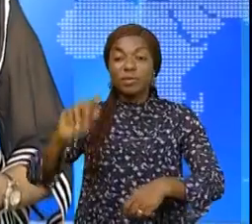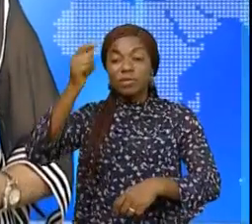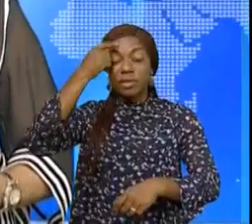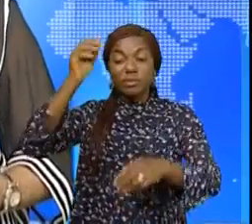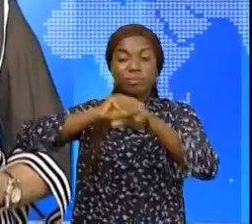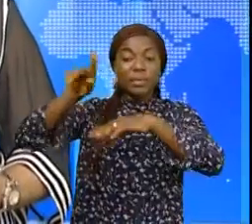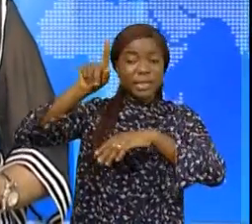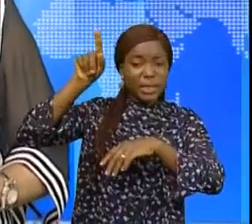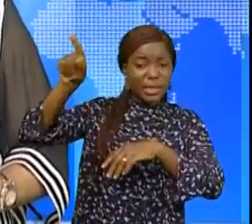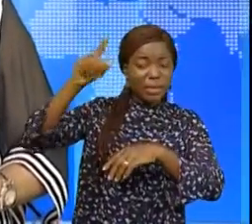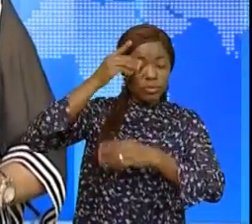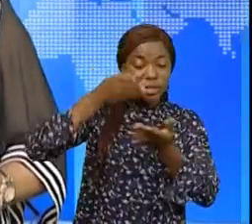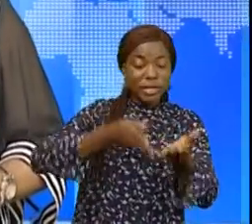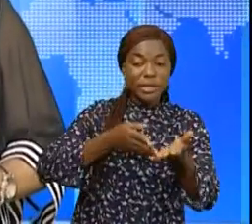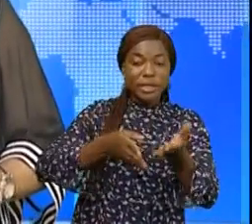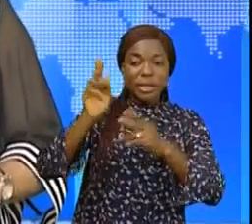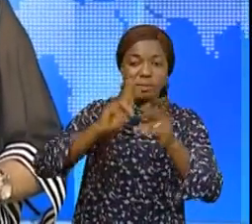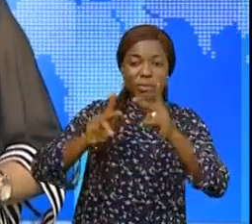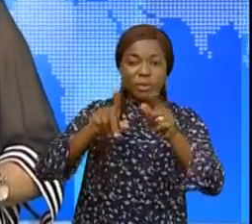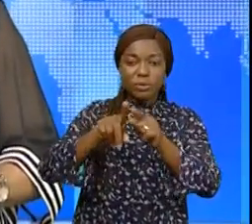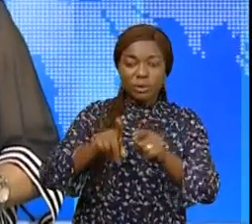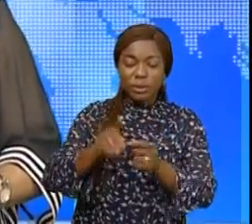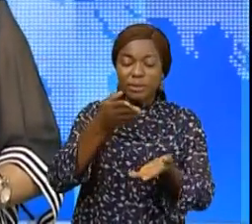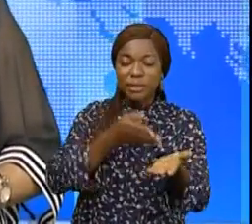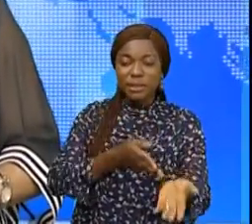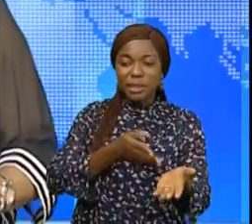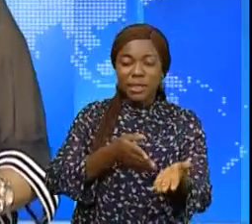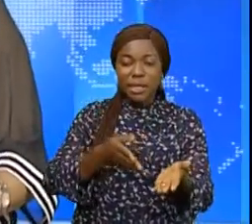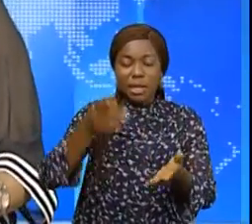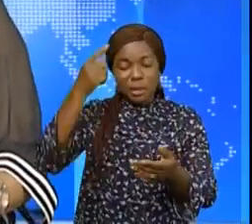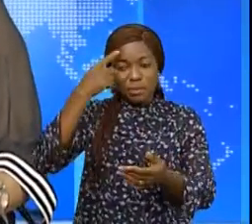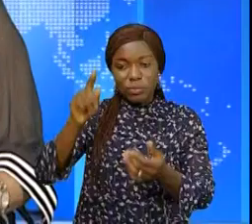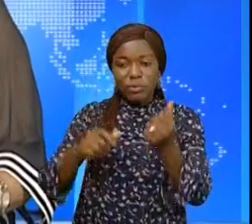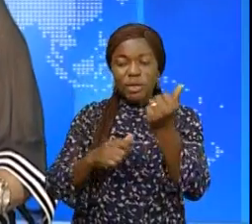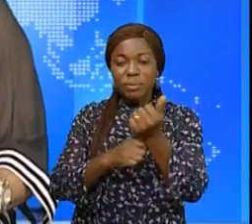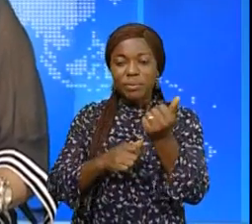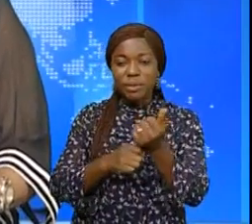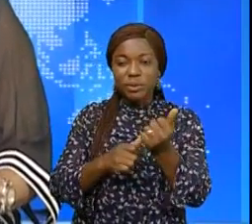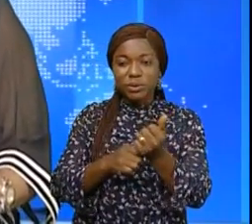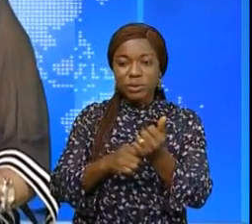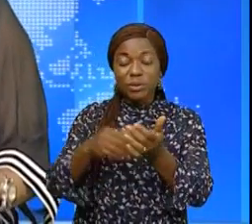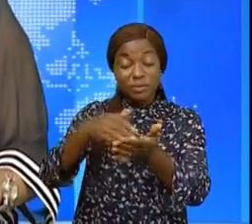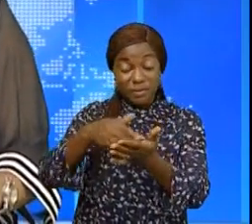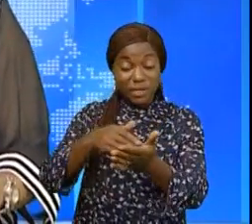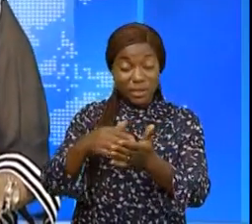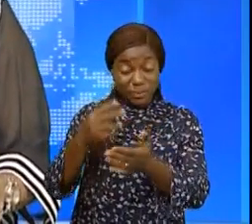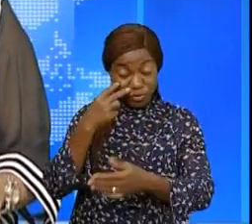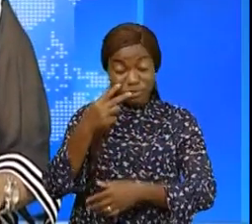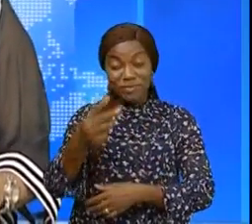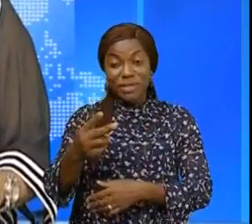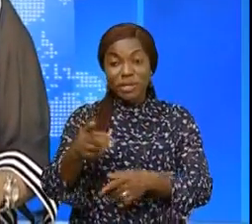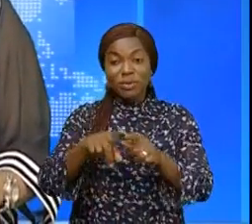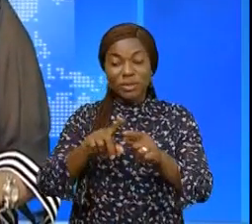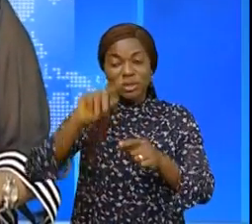Goma pour réconforter les sinistrés procède à l'assistance aux vulnérables et la cérémonie s'est déroulée en deux temps dans l'ancêtre du gouvernement